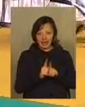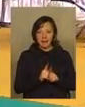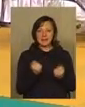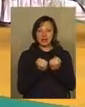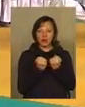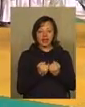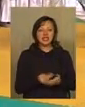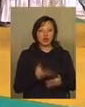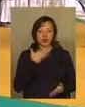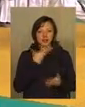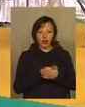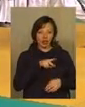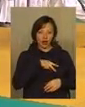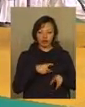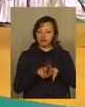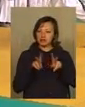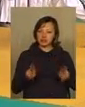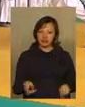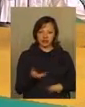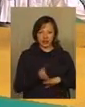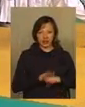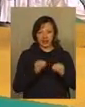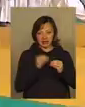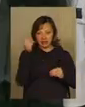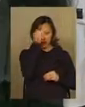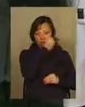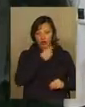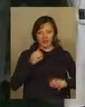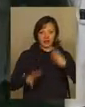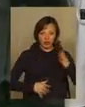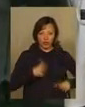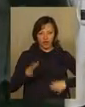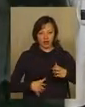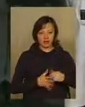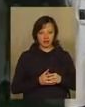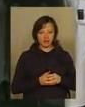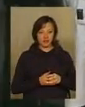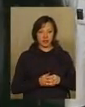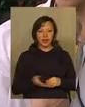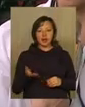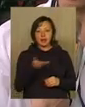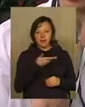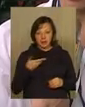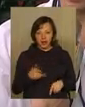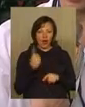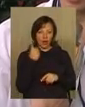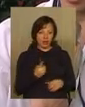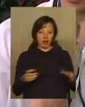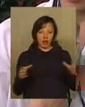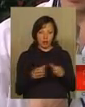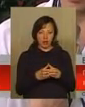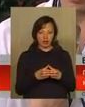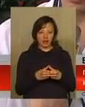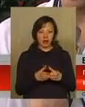цінують свої нагороди, бо прийшли до них аналогічний шлях у десятиліття. Ми все-таки одна команда. Ми готовили